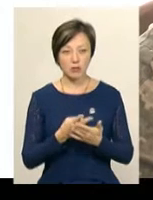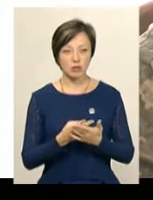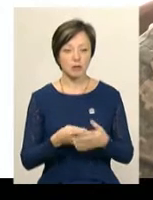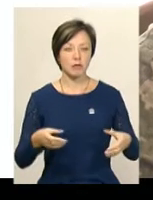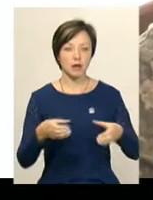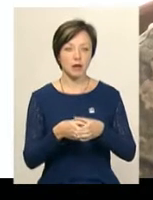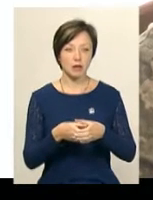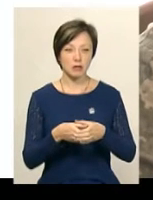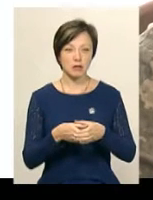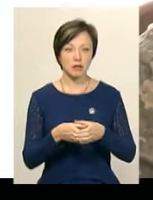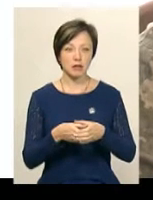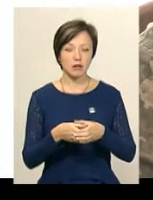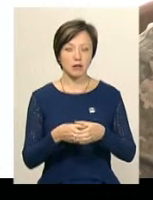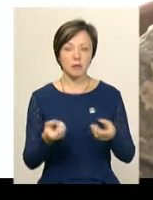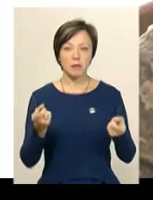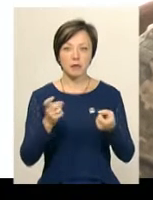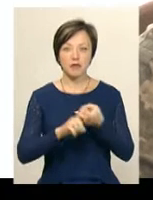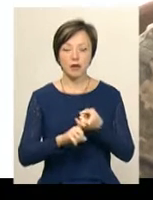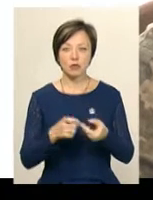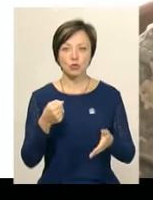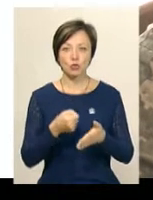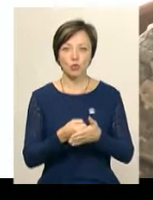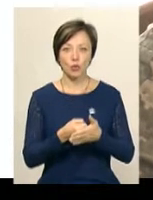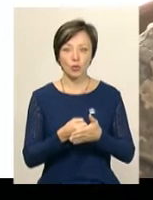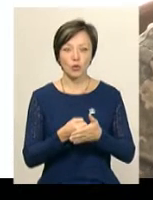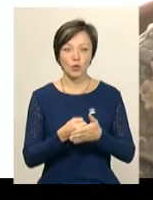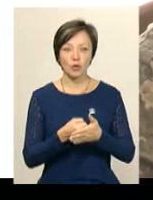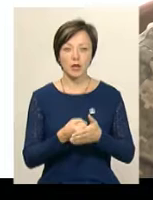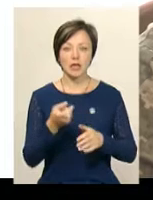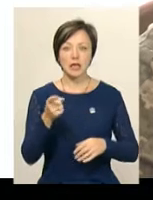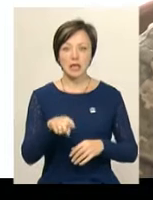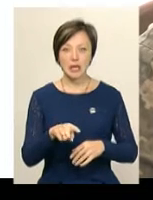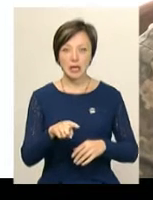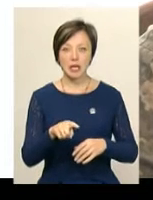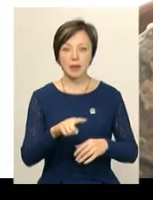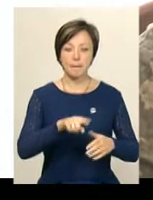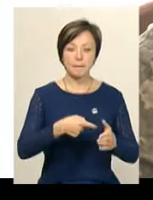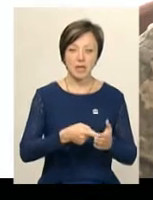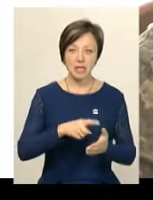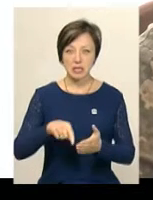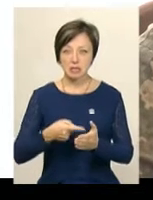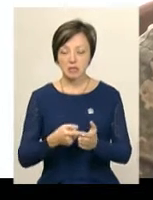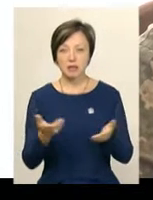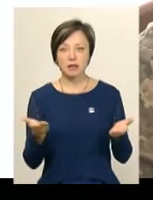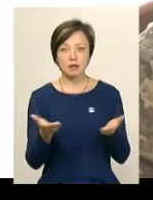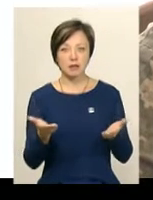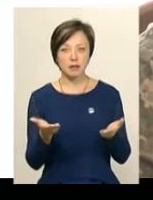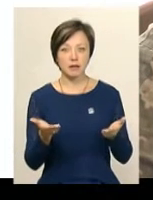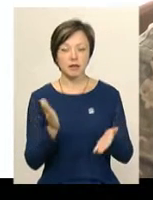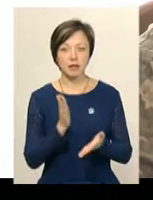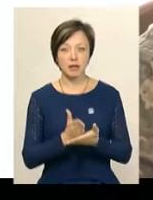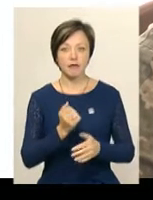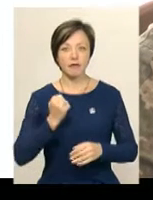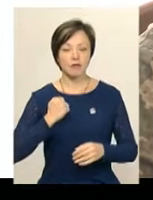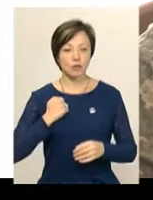бригада прив'язана до тих населених пунктів, в яких є